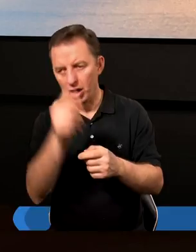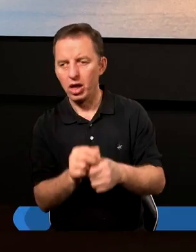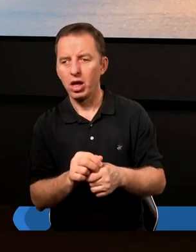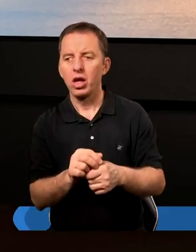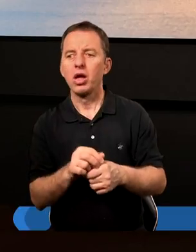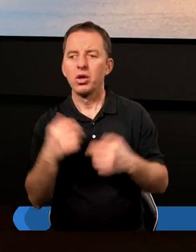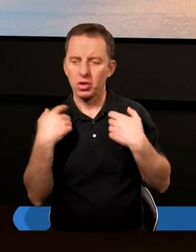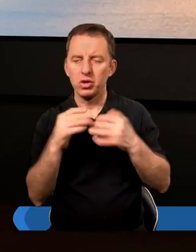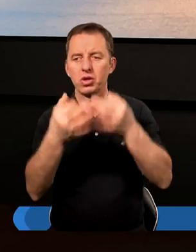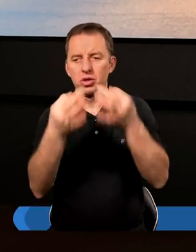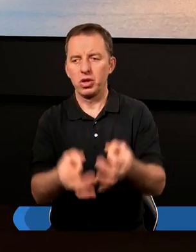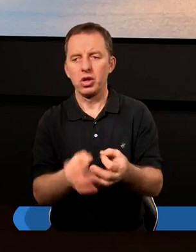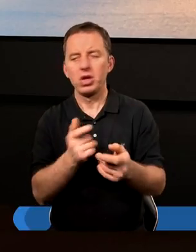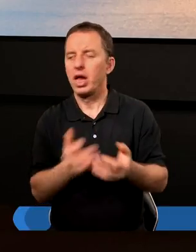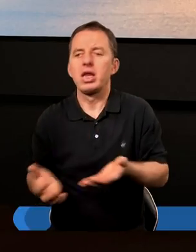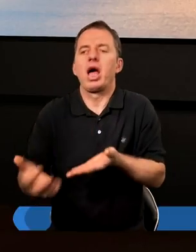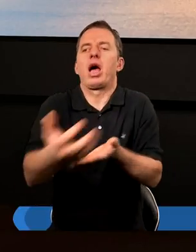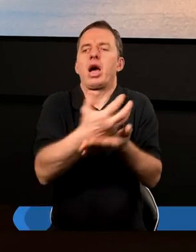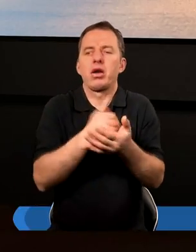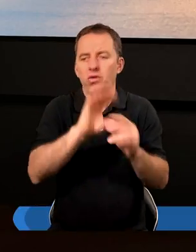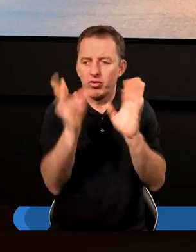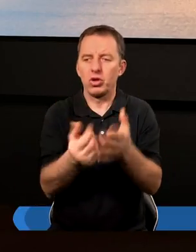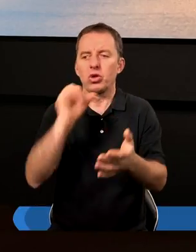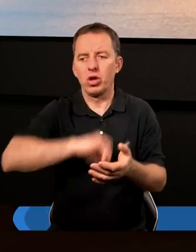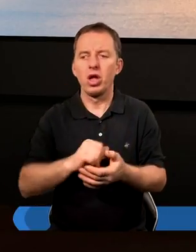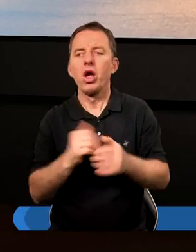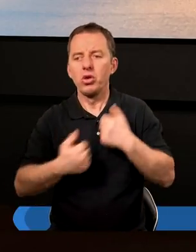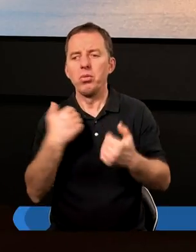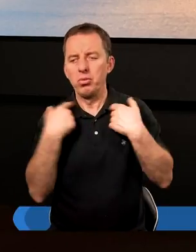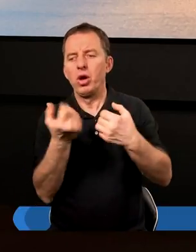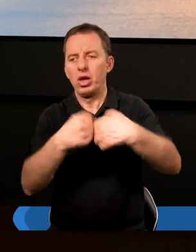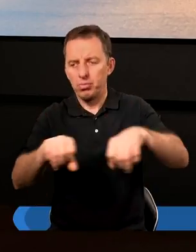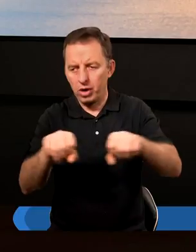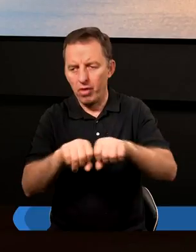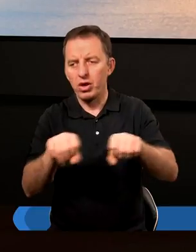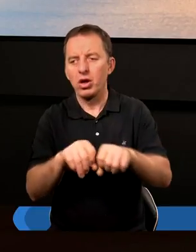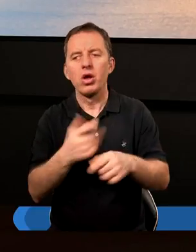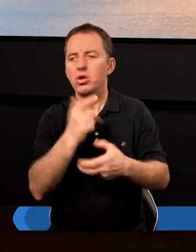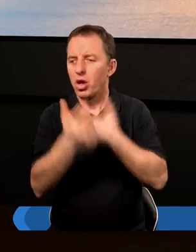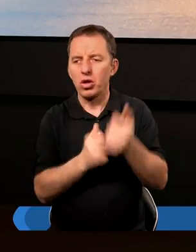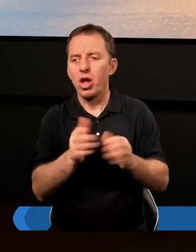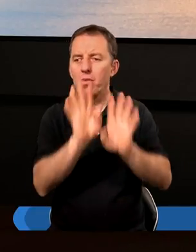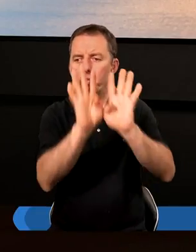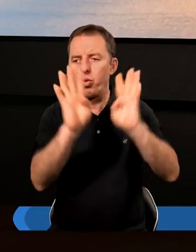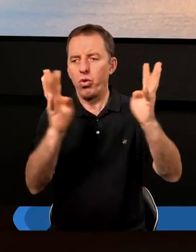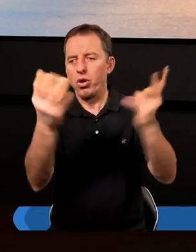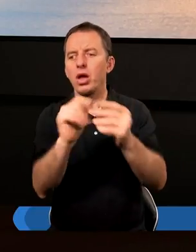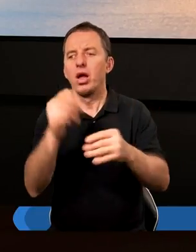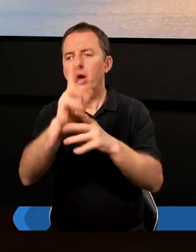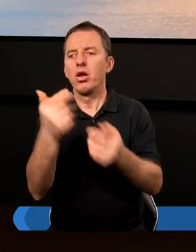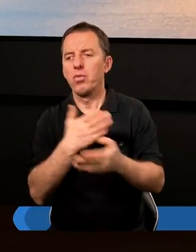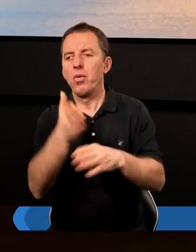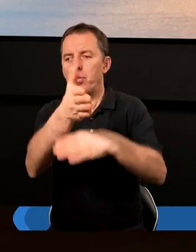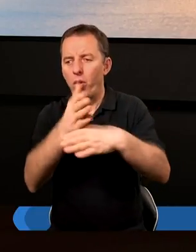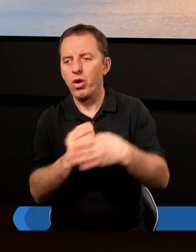to był inny człowiek niż dzisiaj, nie zagarniał wszystkiego do siebie. Żeby było sprawiedliwie, to nie zrobiono płotu przez środek, żeby